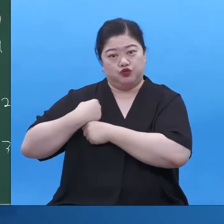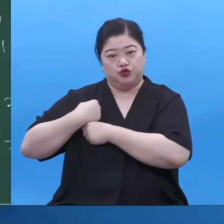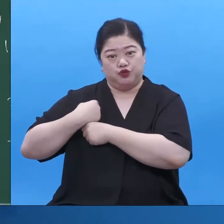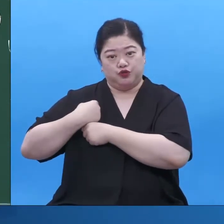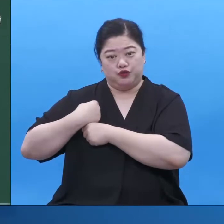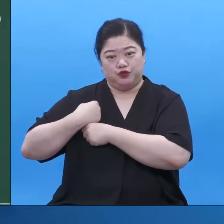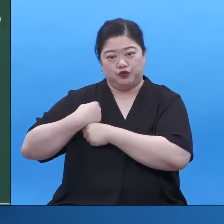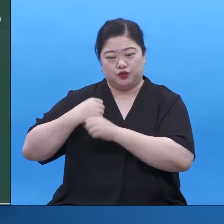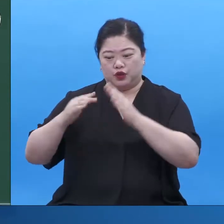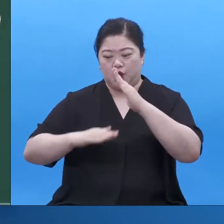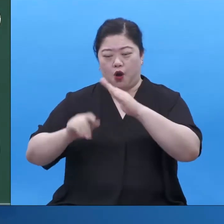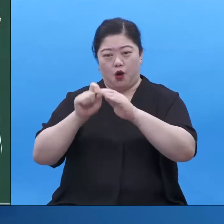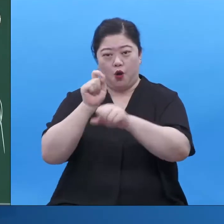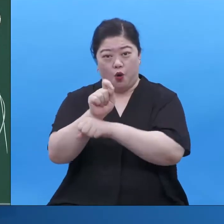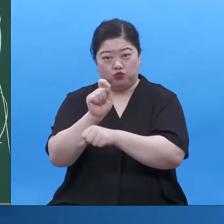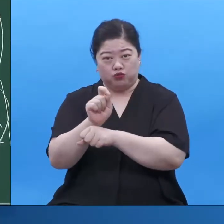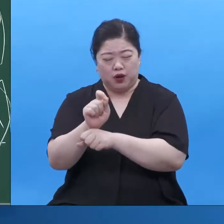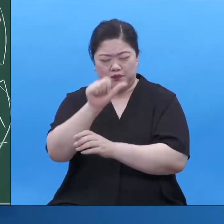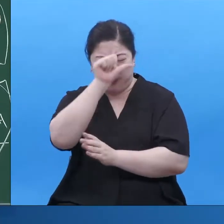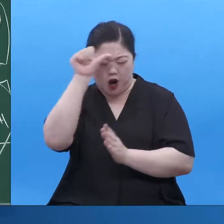군에서 평생 근무를 한 거예요